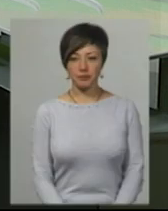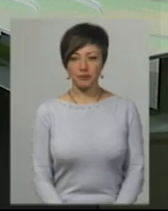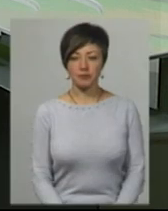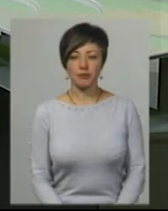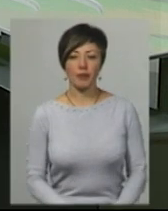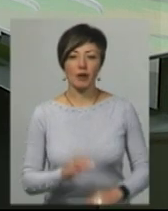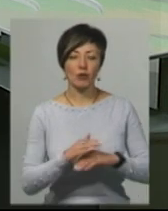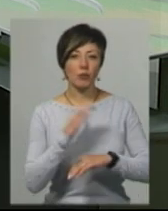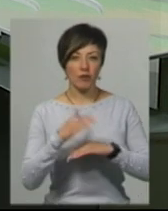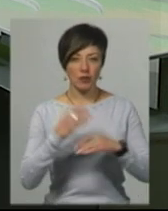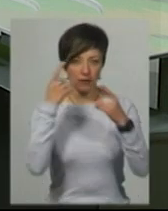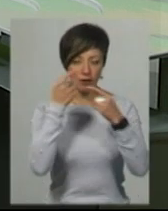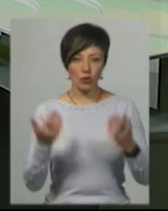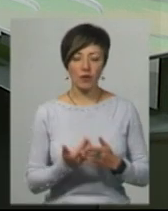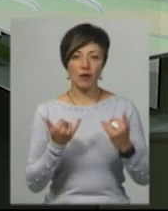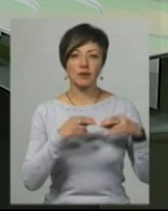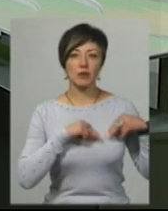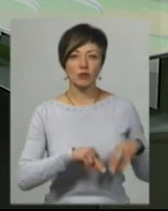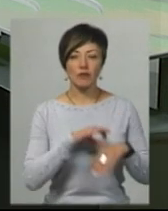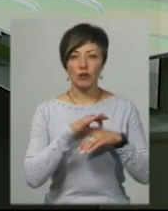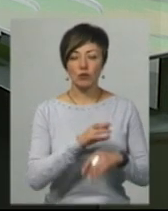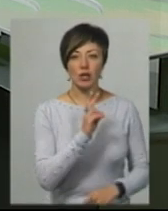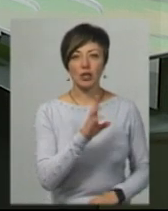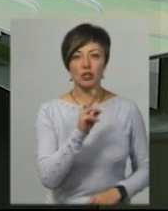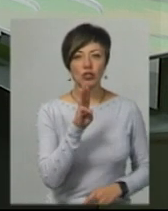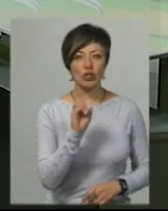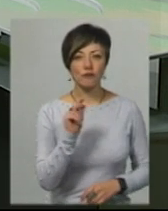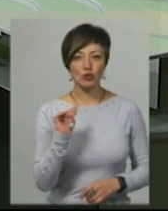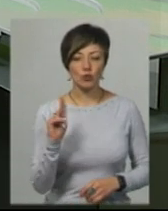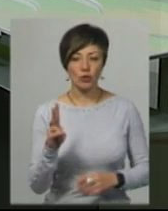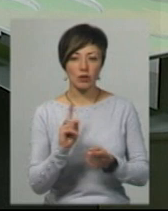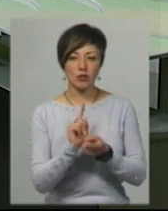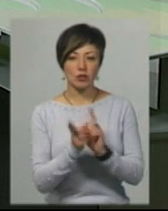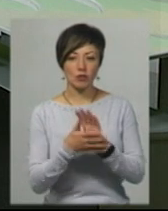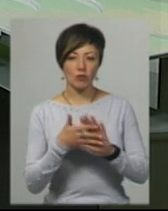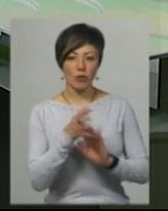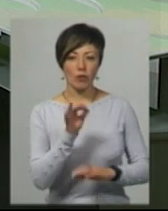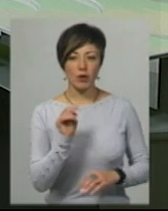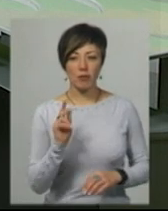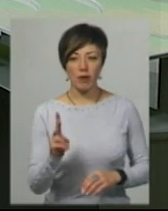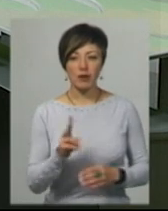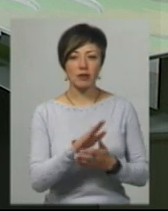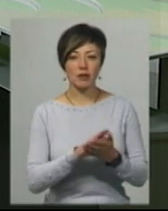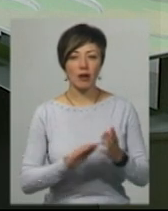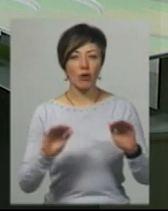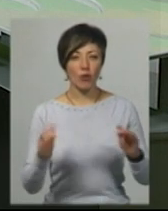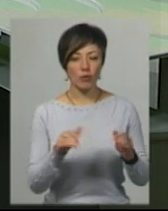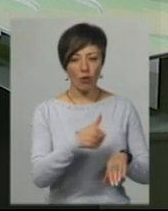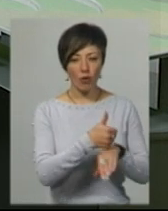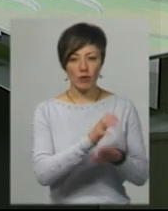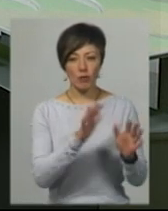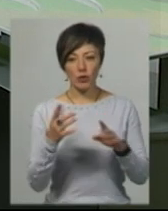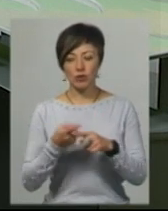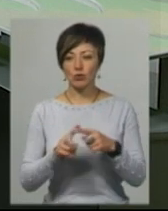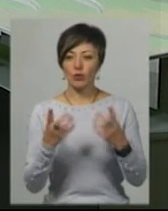Доброго вечора, в ефірі новини. У студії для вас працює ведуча Катерина Шевчук, на жест умову перекладає Ольга Рибак. Далі коротко про головні події